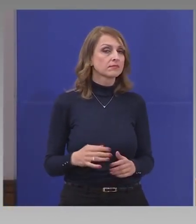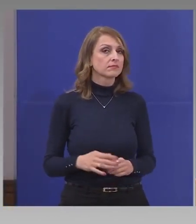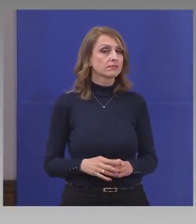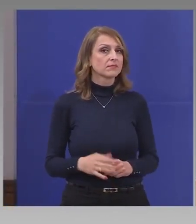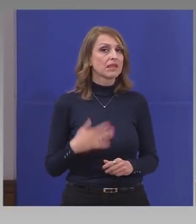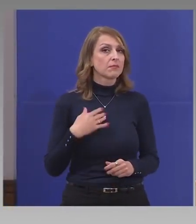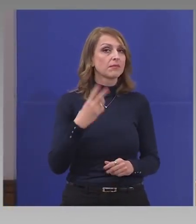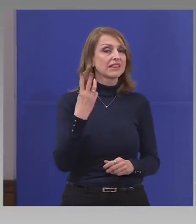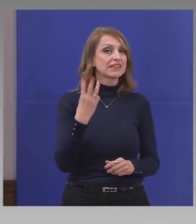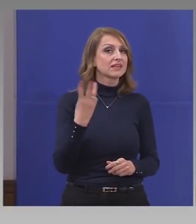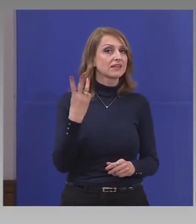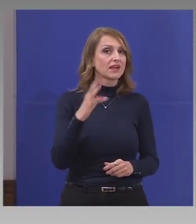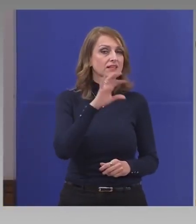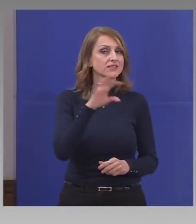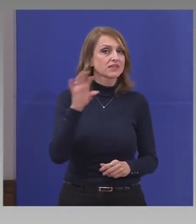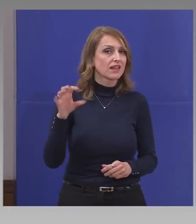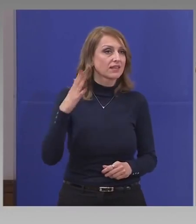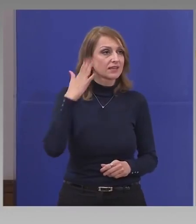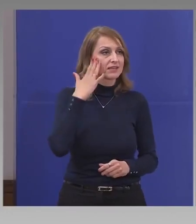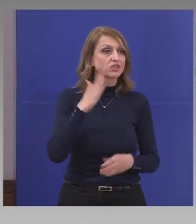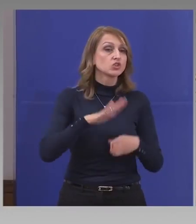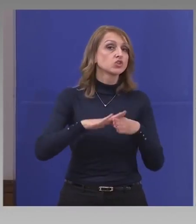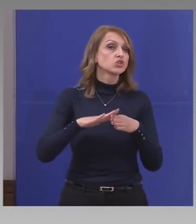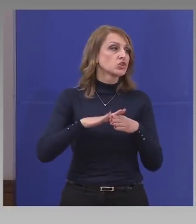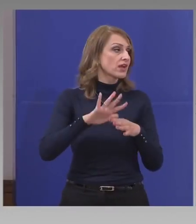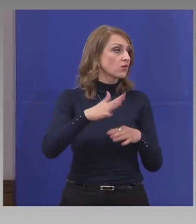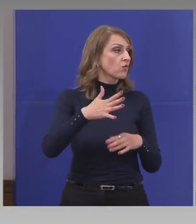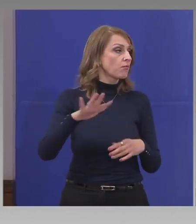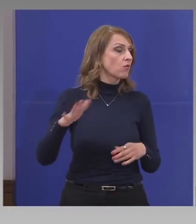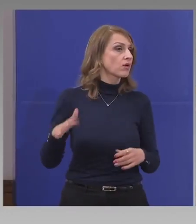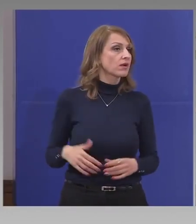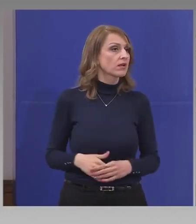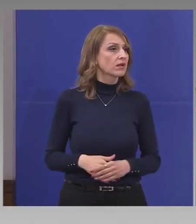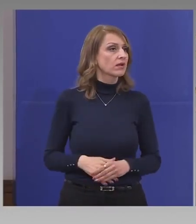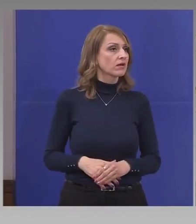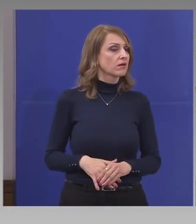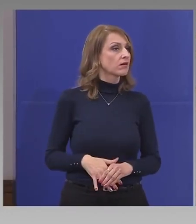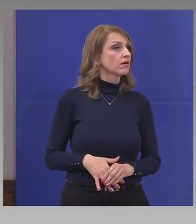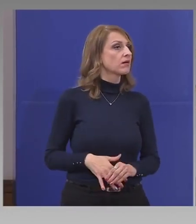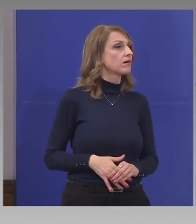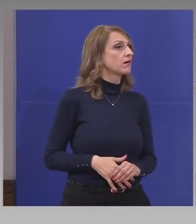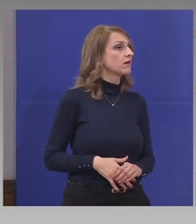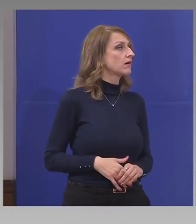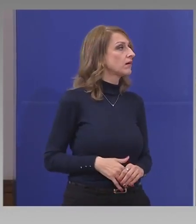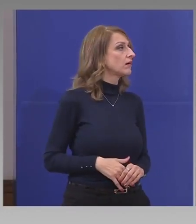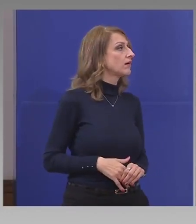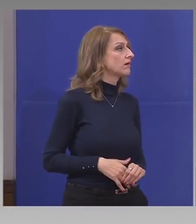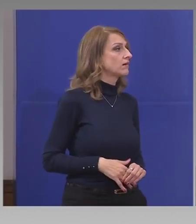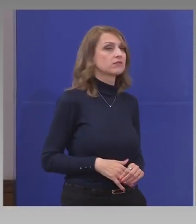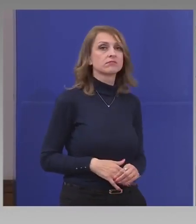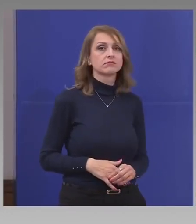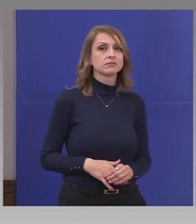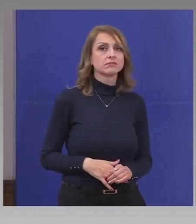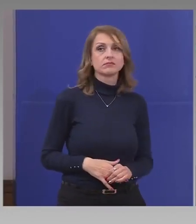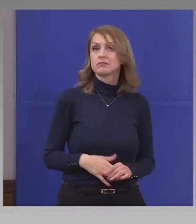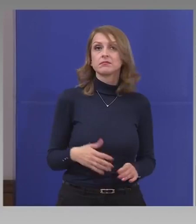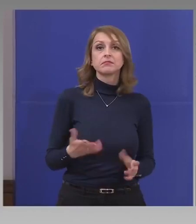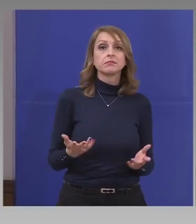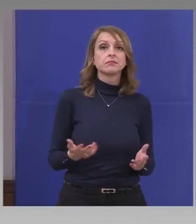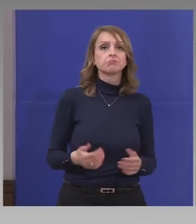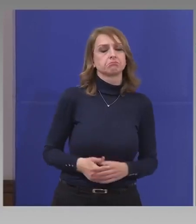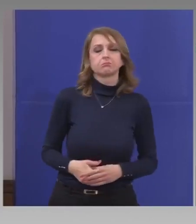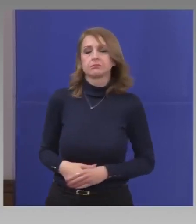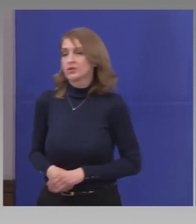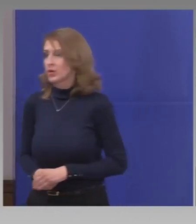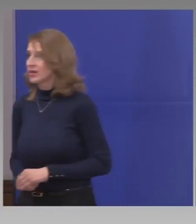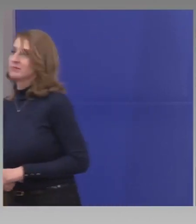страни. Да. и че му мрът плюх. А цели е въпроси, което да взема още. И ние го взегнем. Сега въпрос е